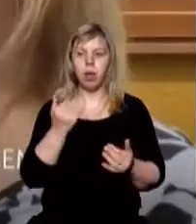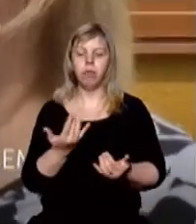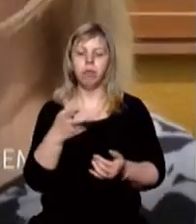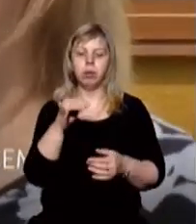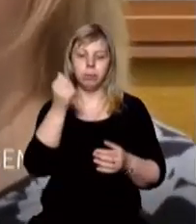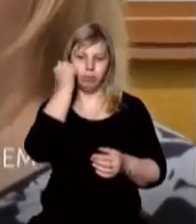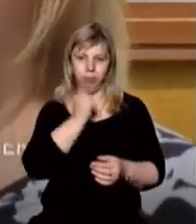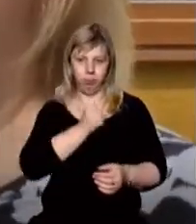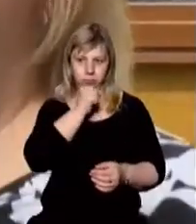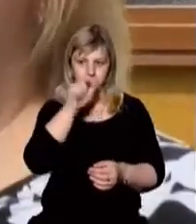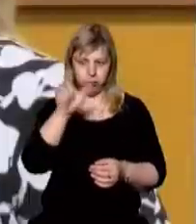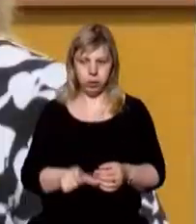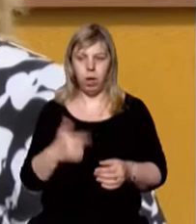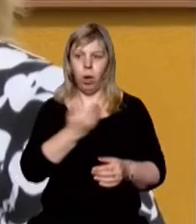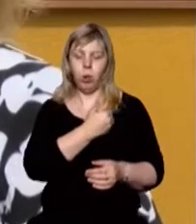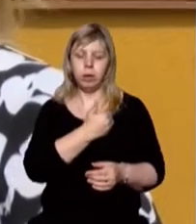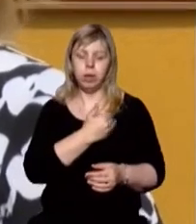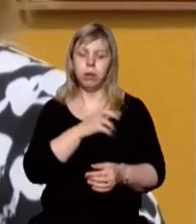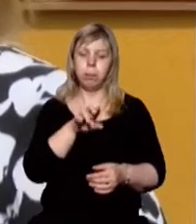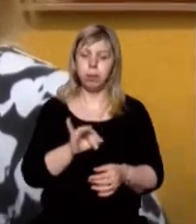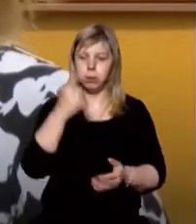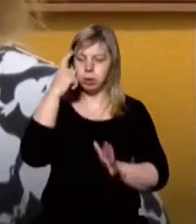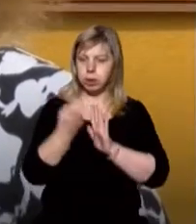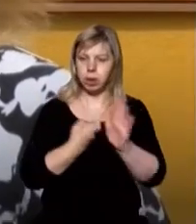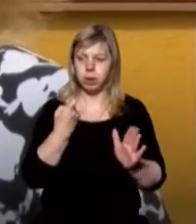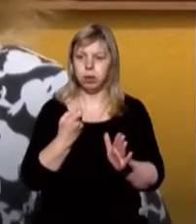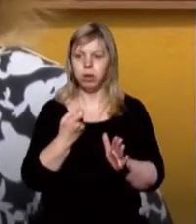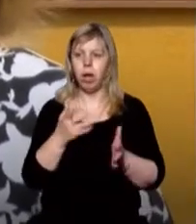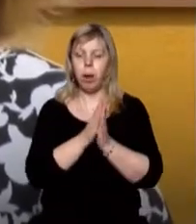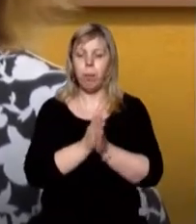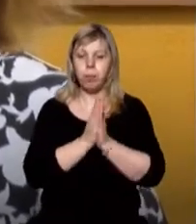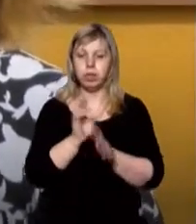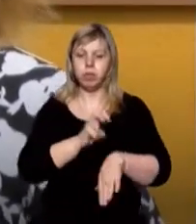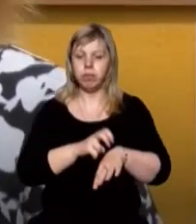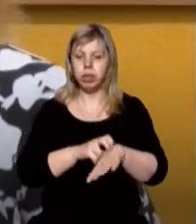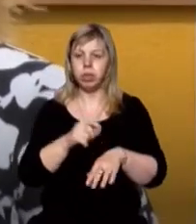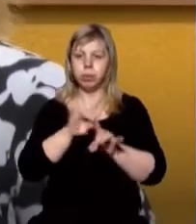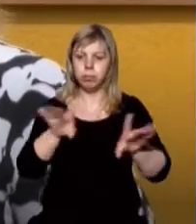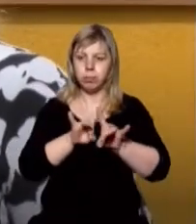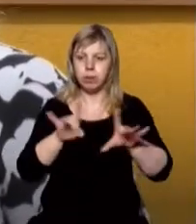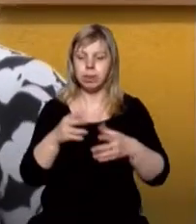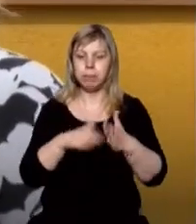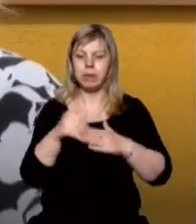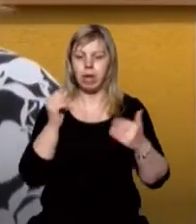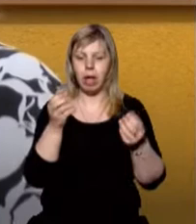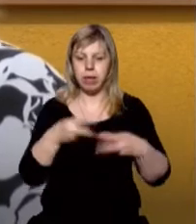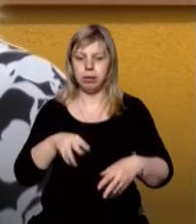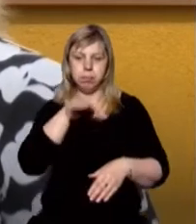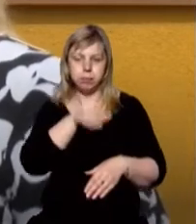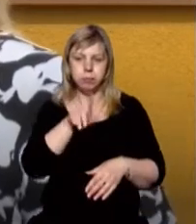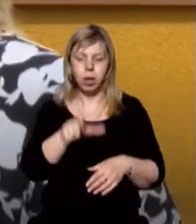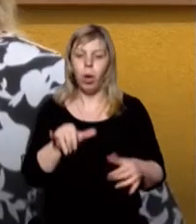групи ризику захворіти на COVID-19. Хотіло бся дізнатися, попросити лікарів прокоментувати, спеціалістів, фахівців,